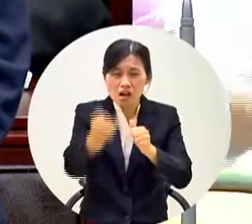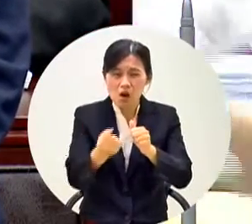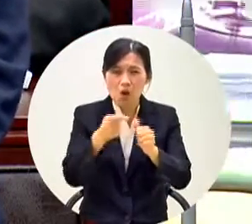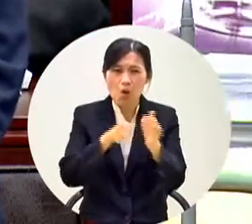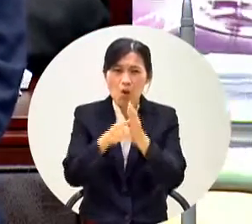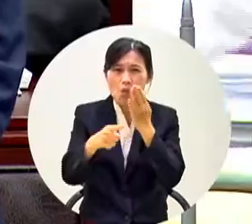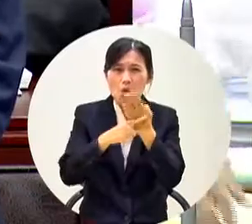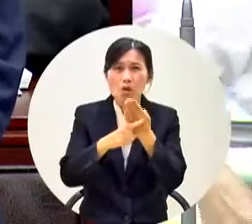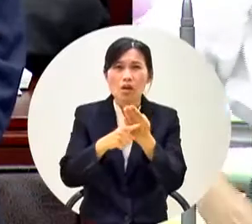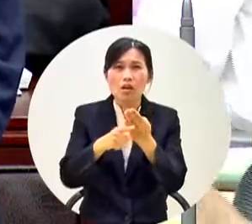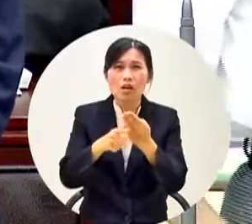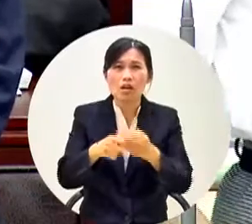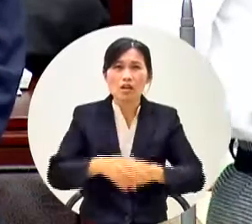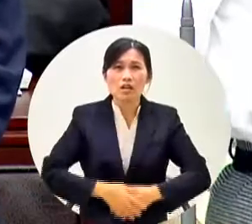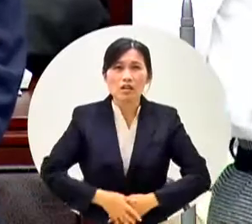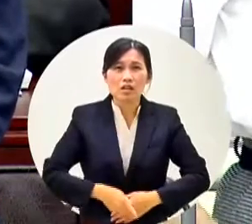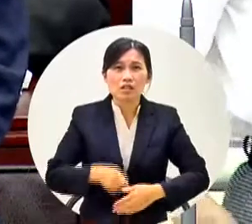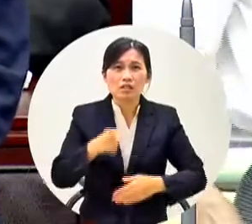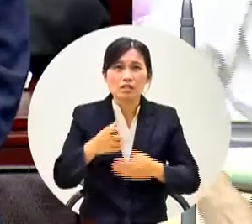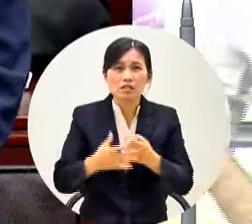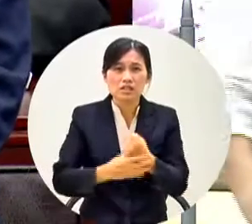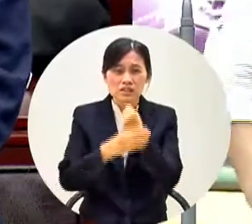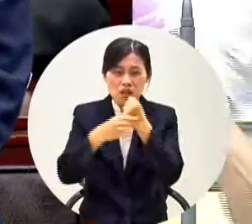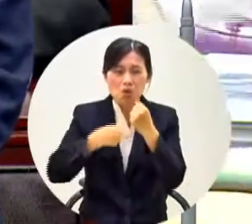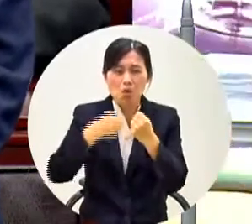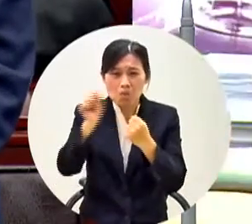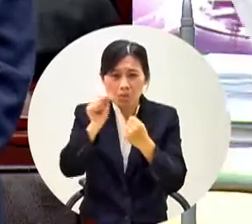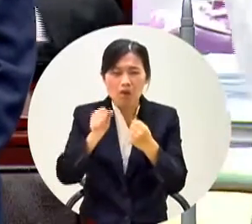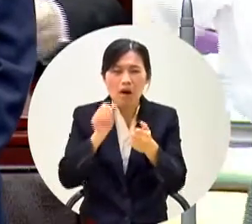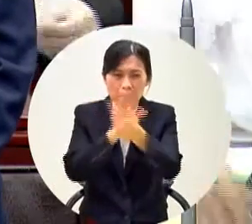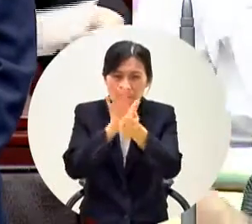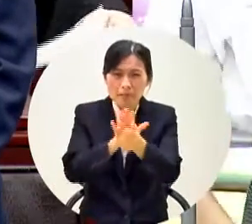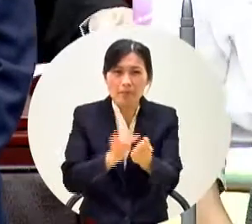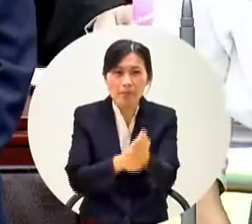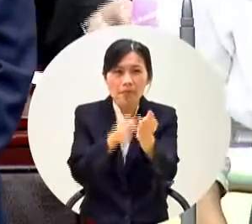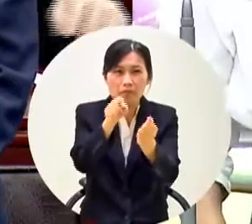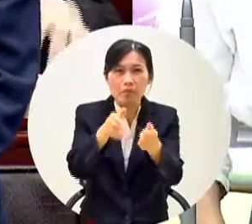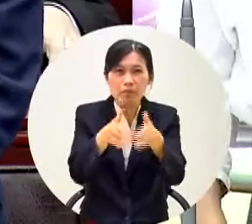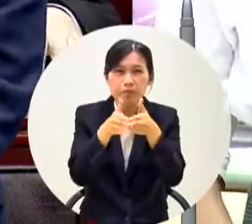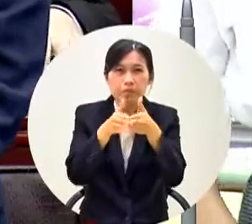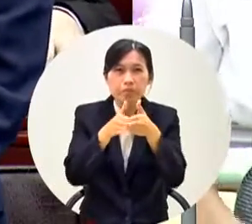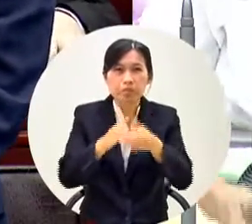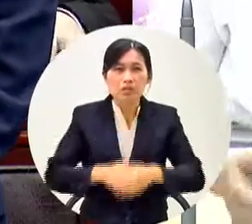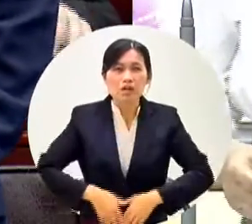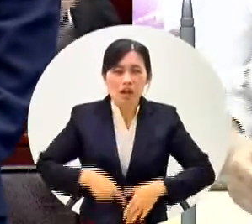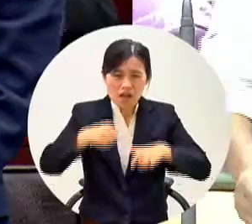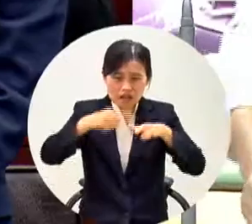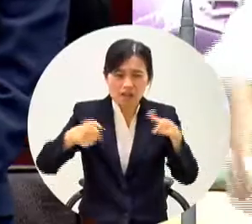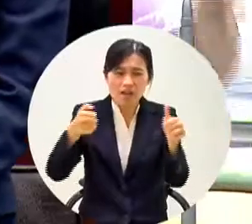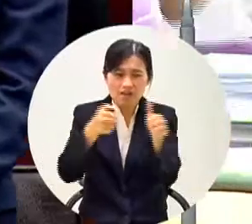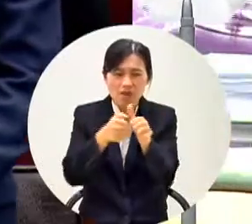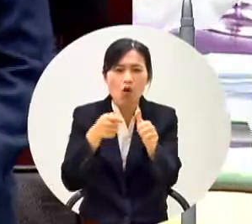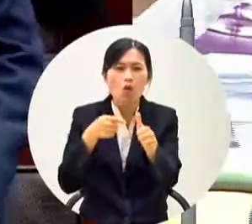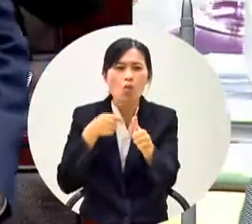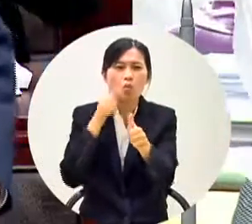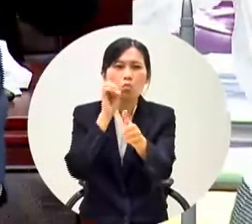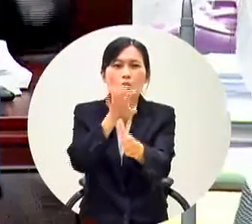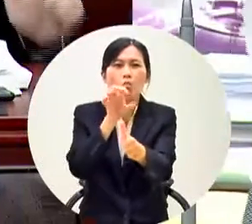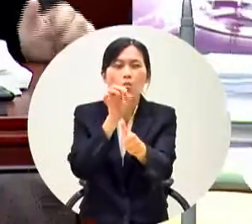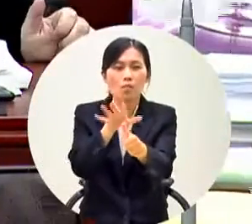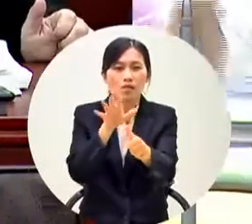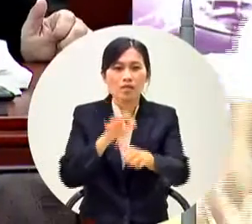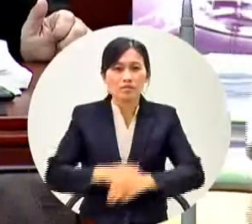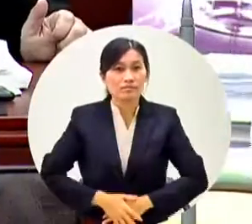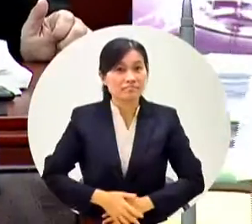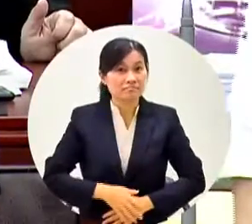他是不能聽我而已他要聽你啦不敢說話啦來葉副我跟你講這個表格裡面喔我們